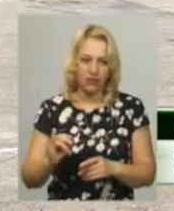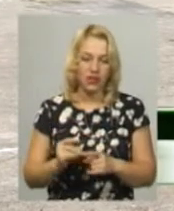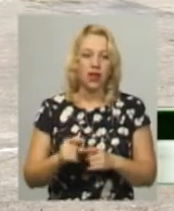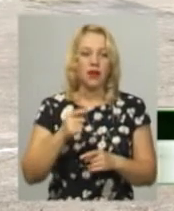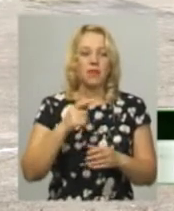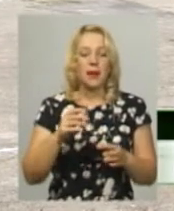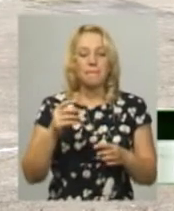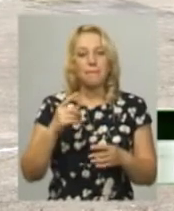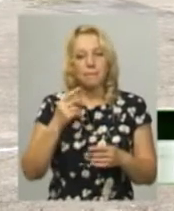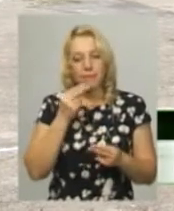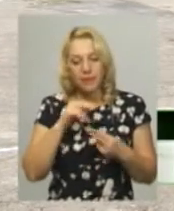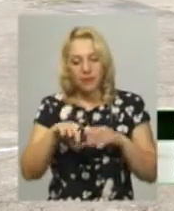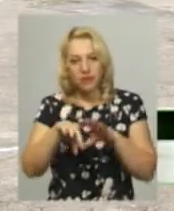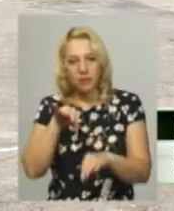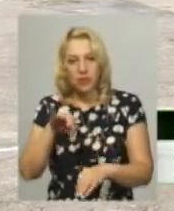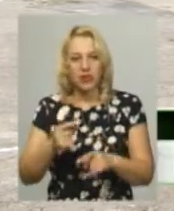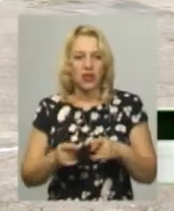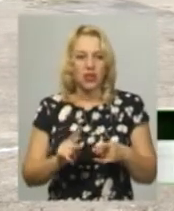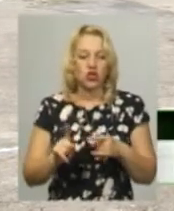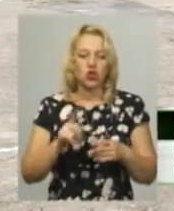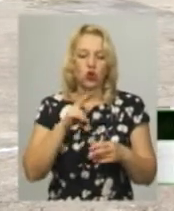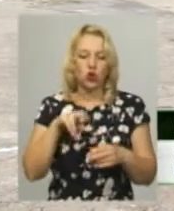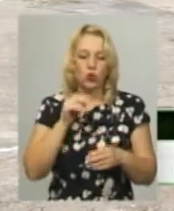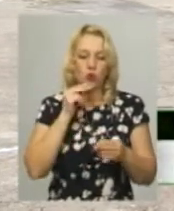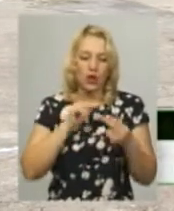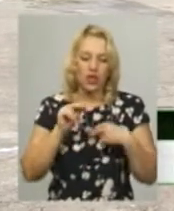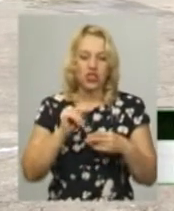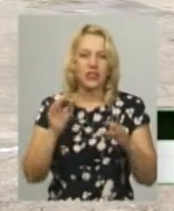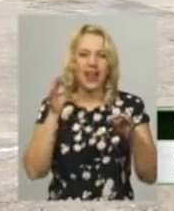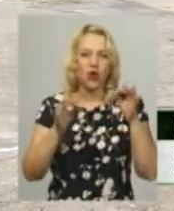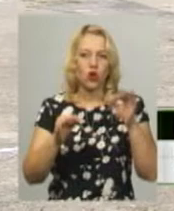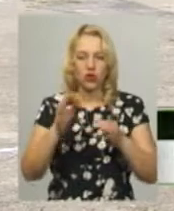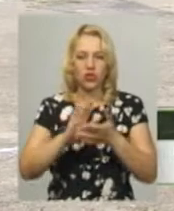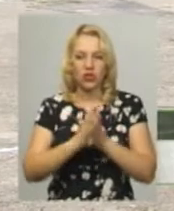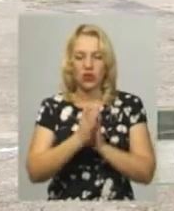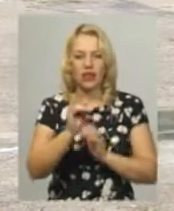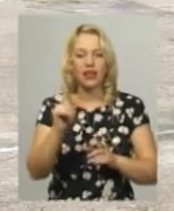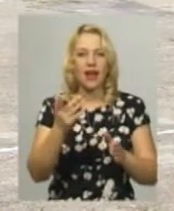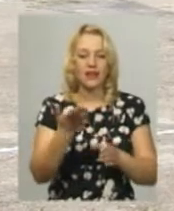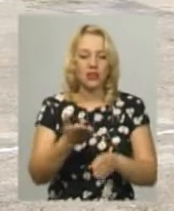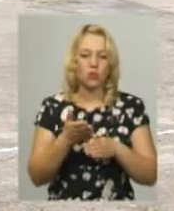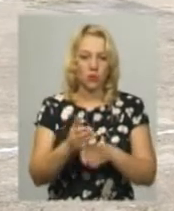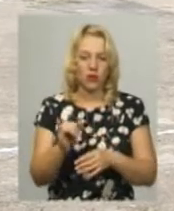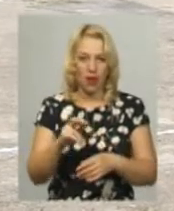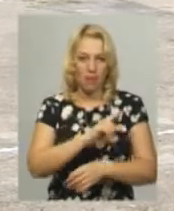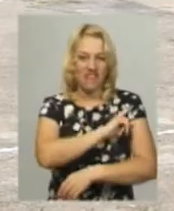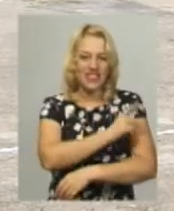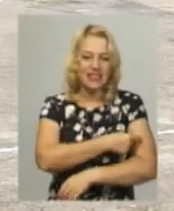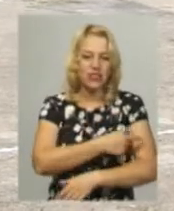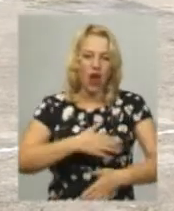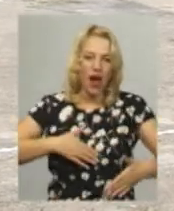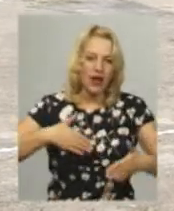спрямовані на поліпшення екологічної ситуації, а також які би сприяли фізичній активності